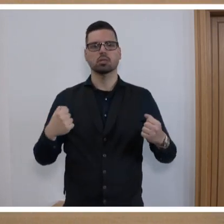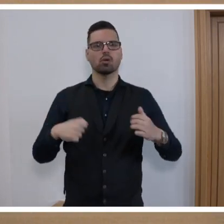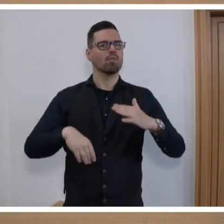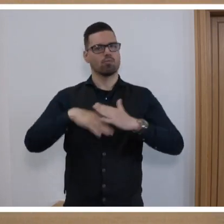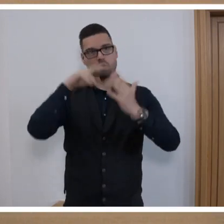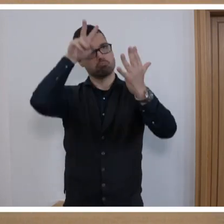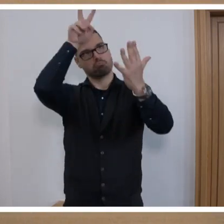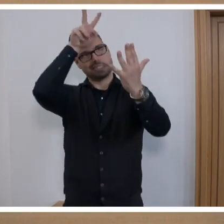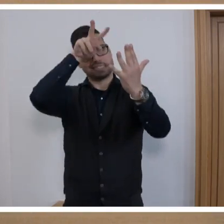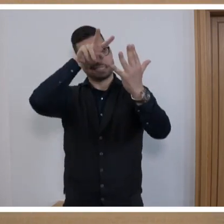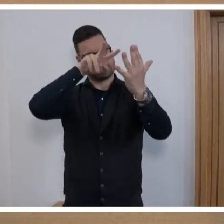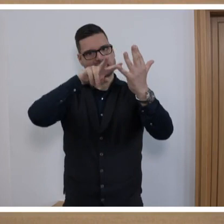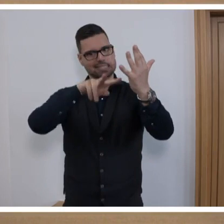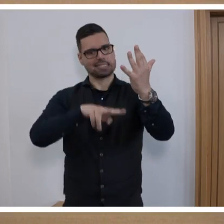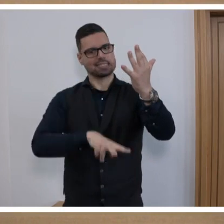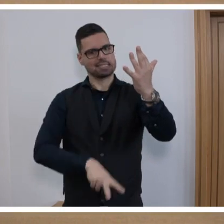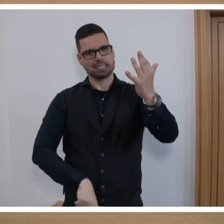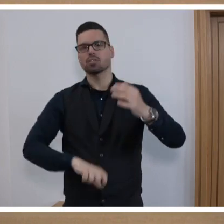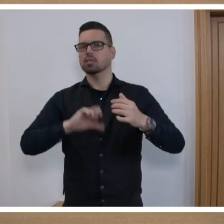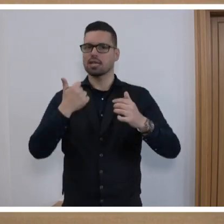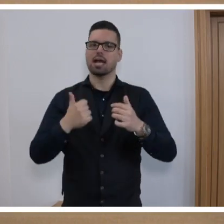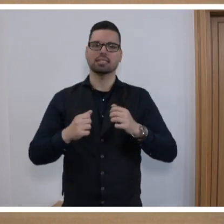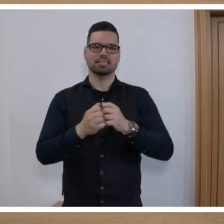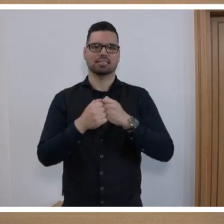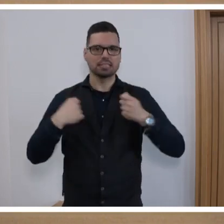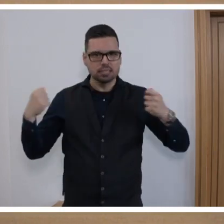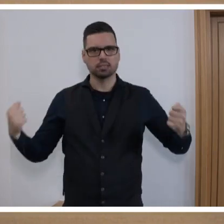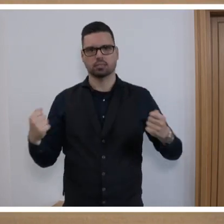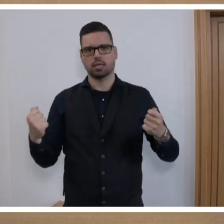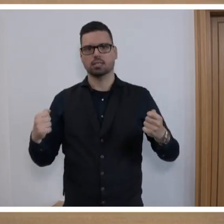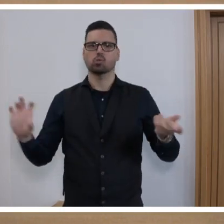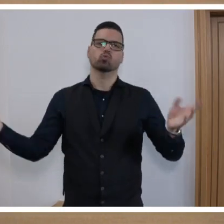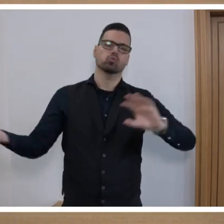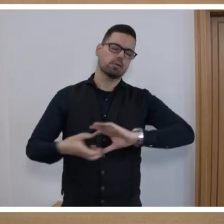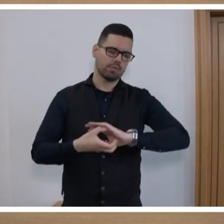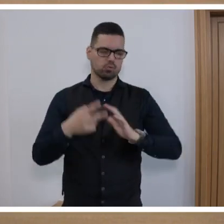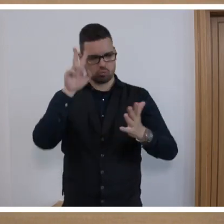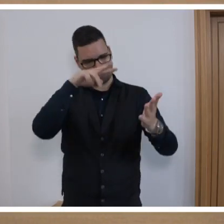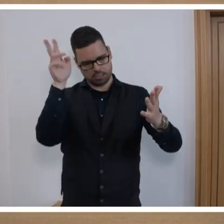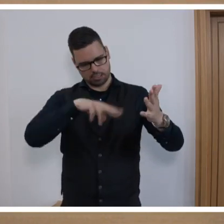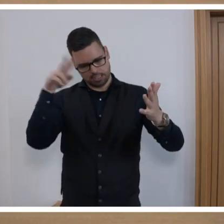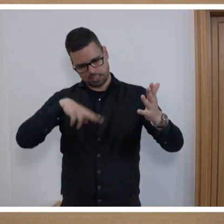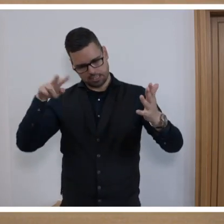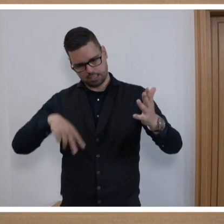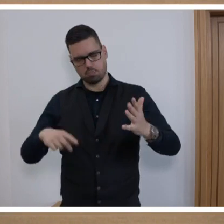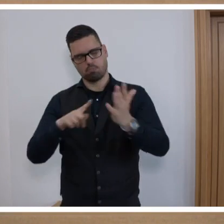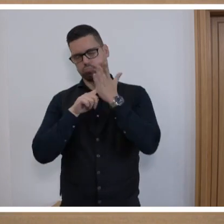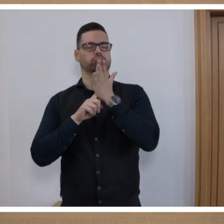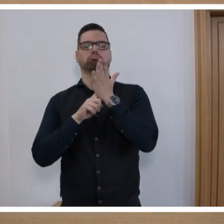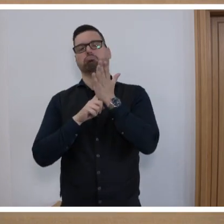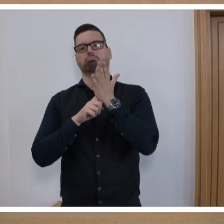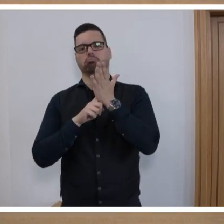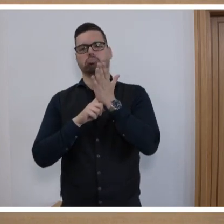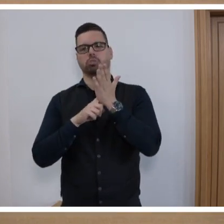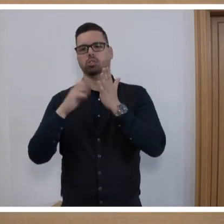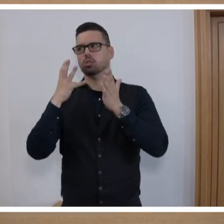lesen, nachdem ich vorne schon auf der ersten Seite die Zusammenfassung gelesen habe. Und da sind mir also ein paar Dinge aufgefallen, die möchte ich